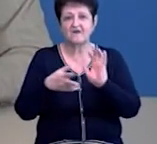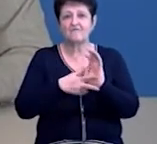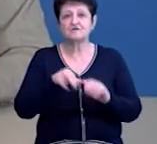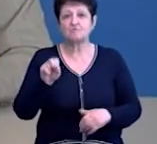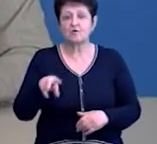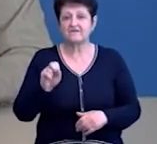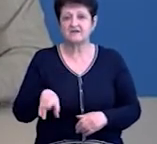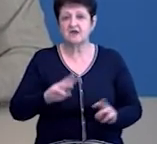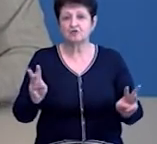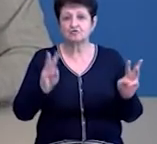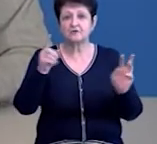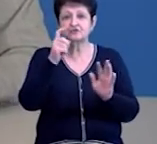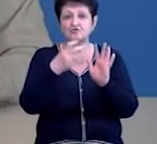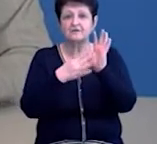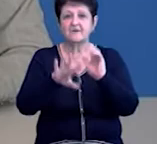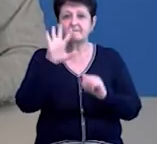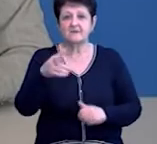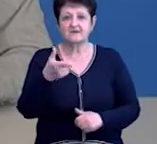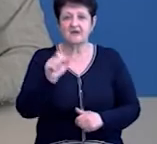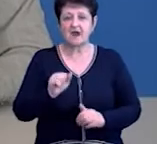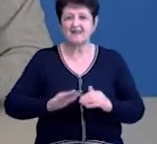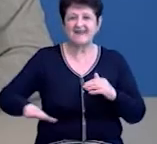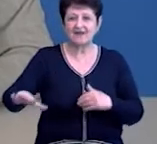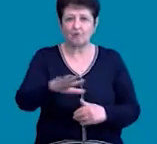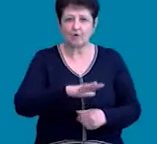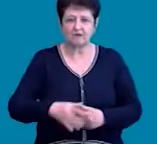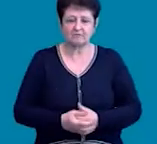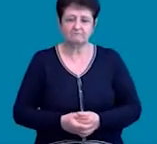квітня. Згоріло 195 гектарів території.